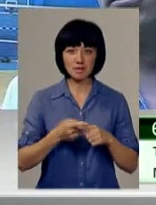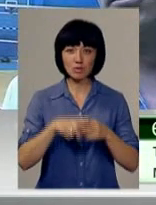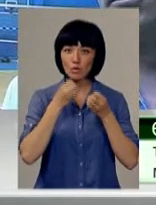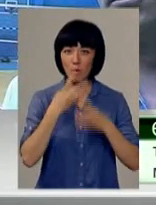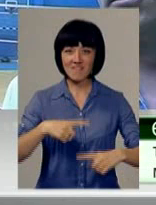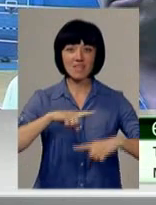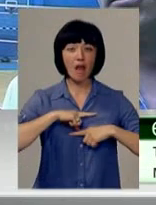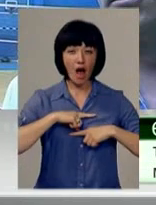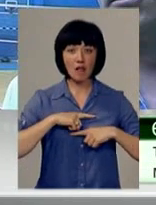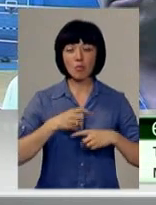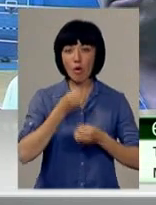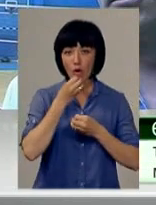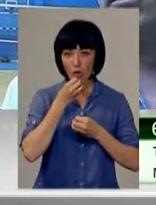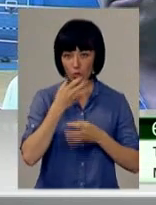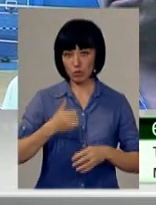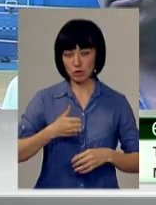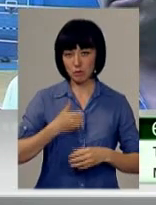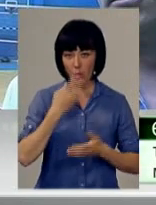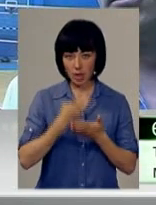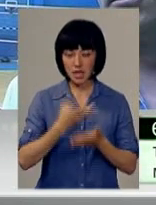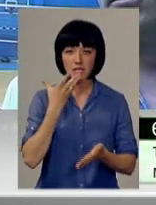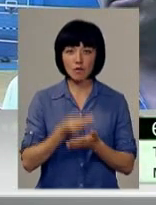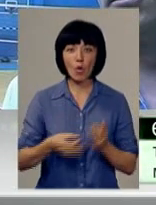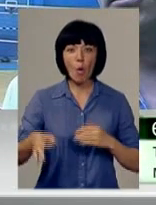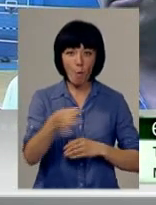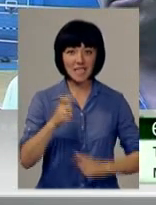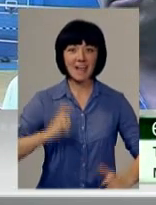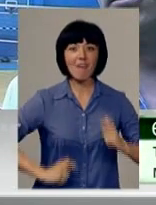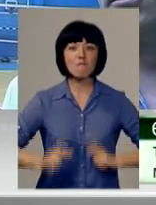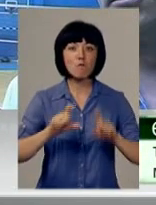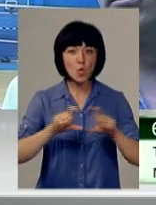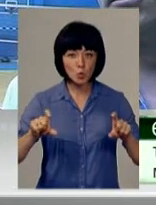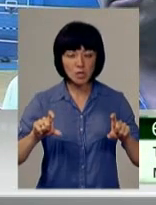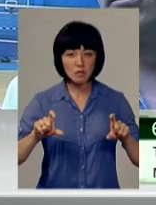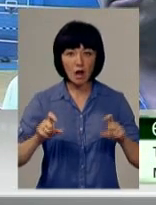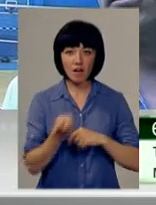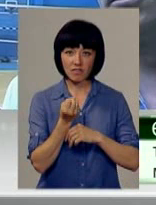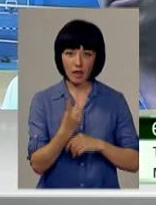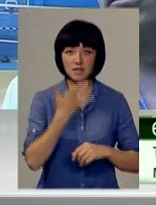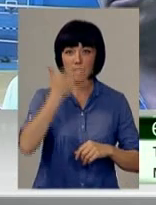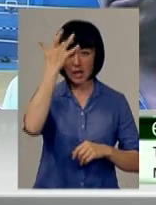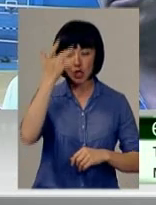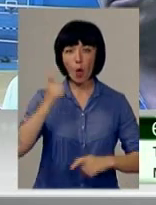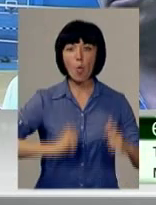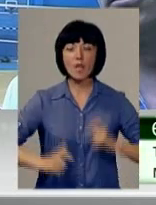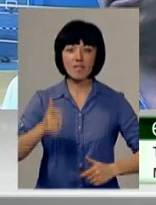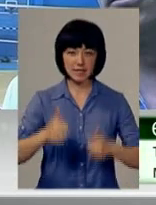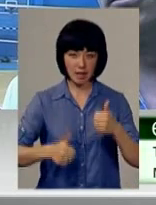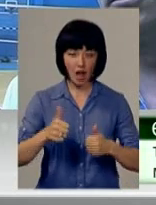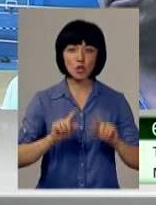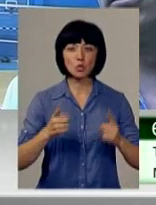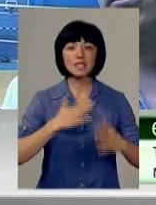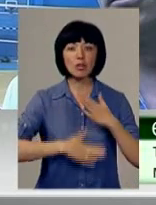І ми досить пристойно представили свою область, свій вуз в 12-літній універсіаді. Дуже